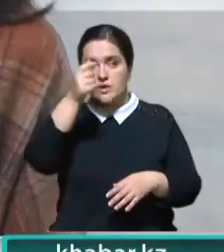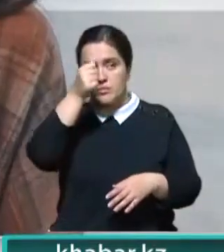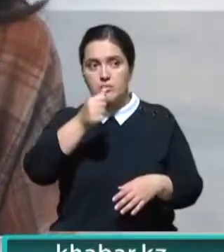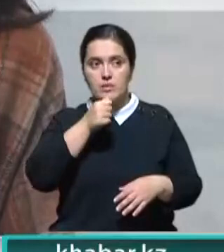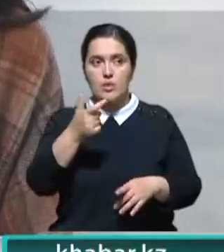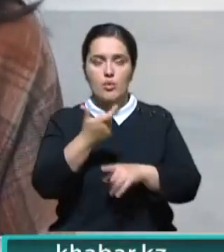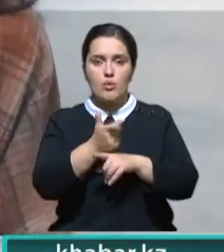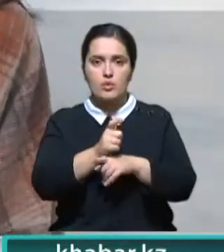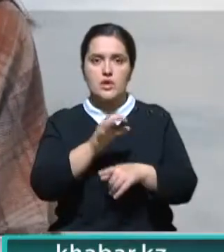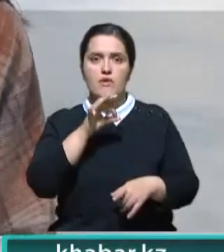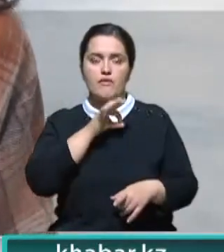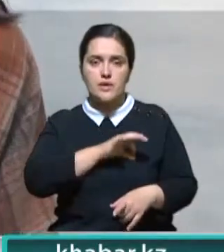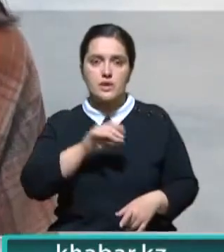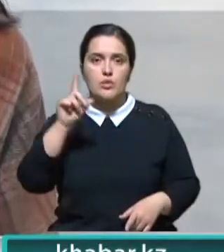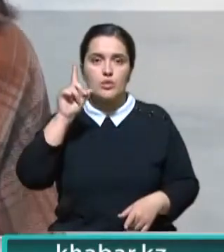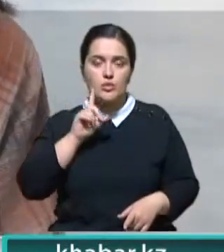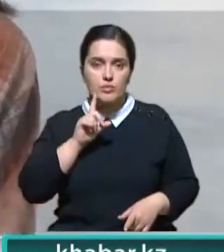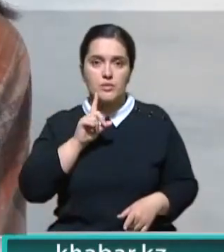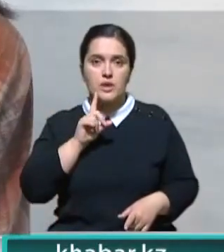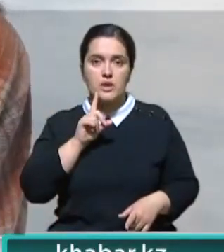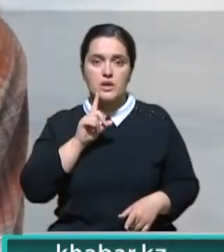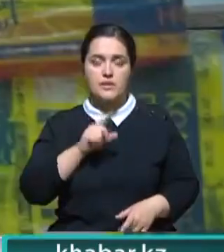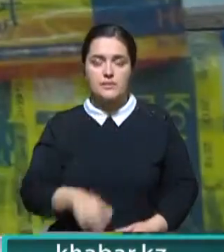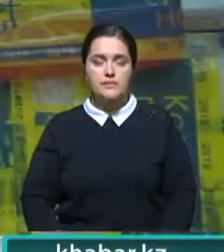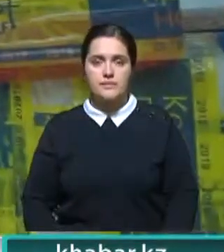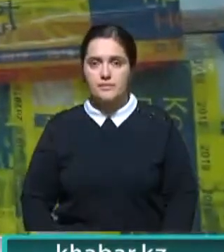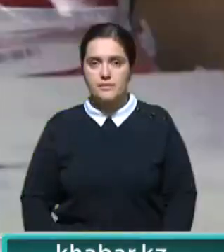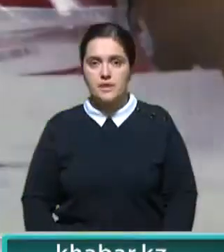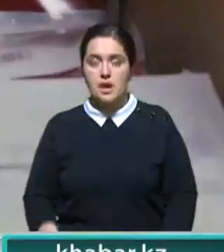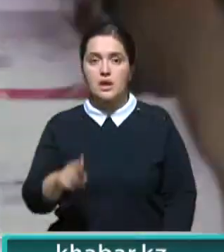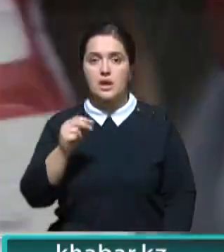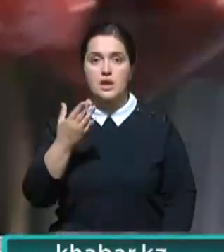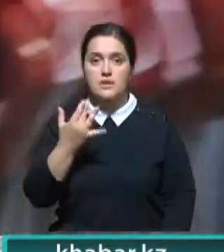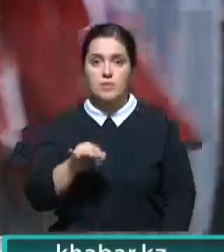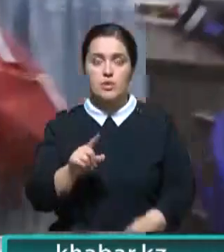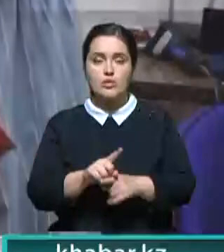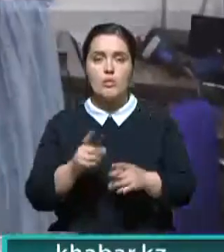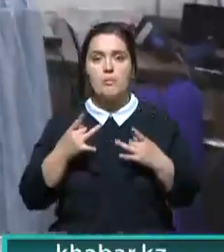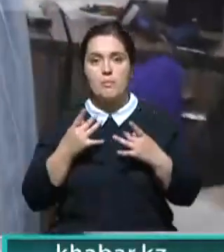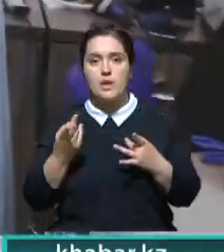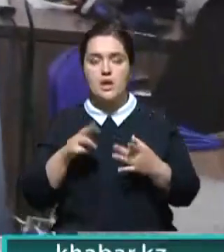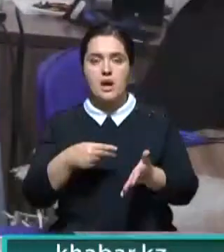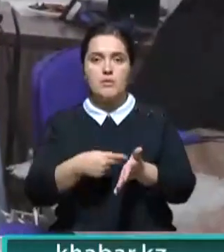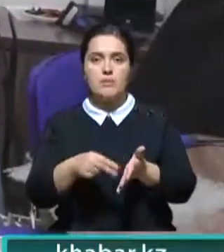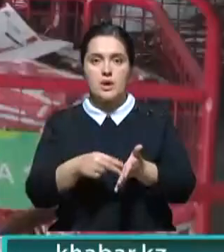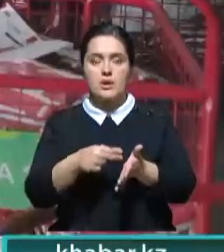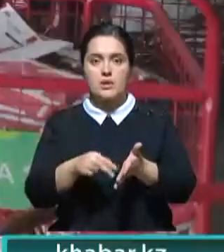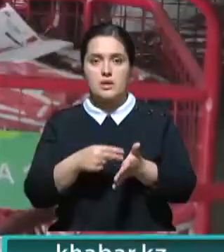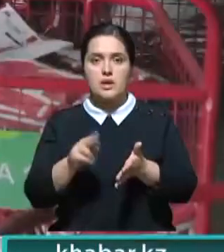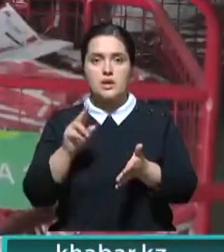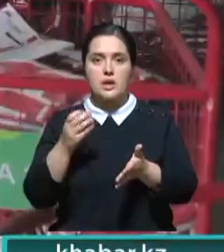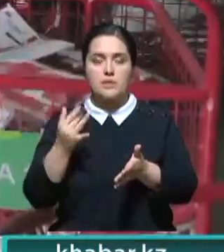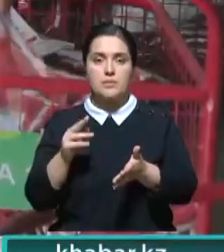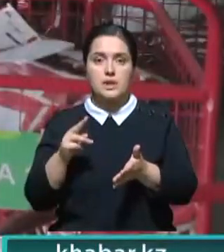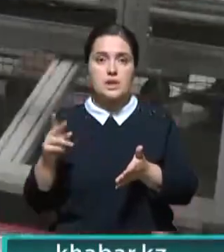потому что это очень выгодно, удобно, так же не бьет по бюджету. Каспий Жума – праздник не только для покупателя, но и для партнеров Каспий